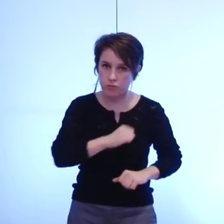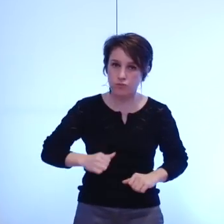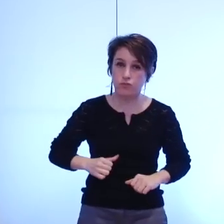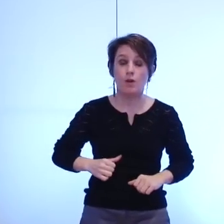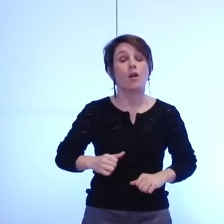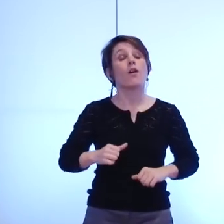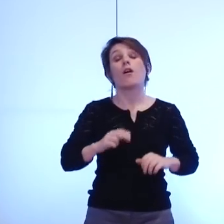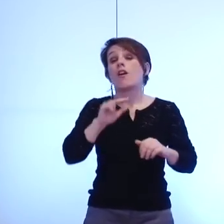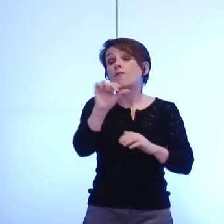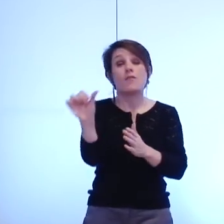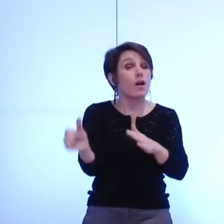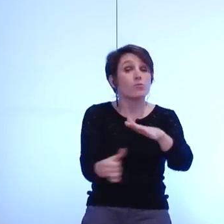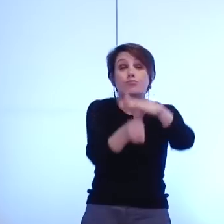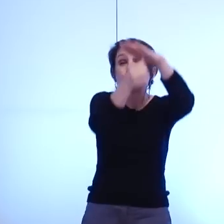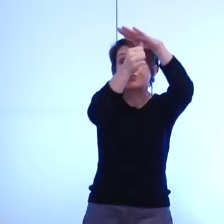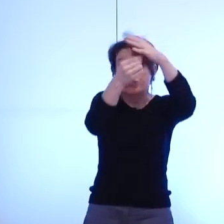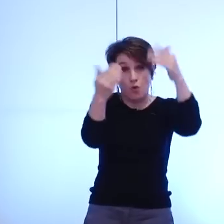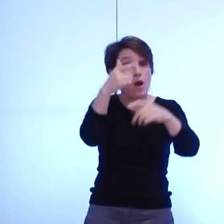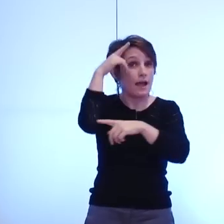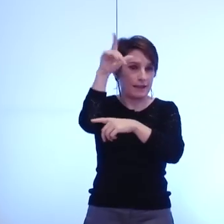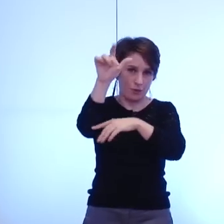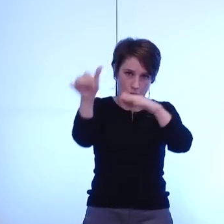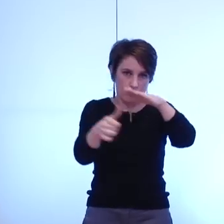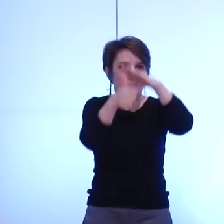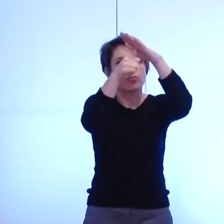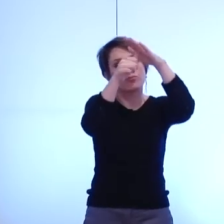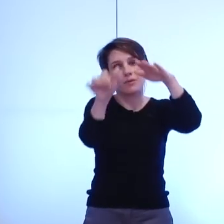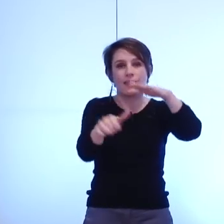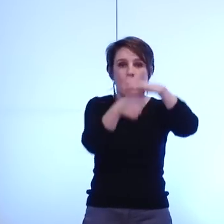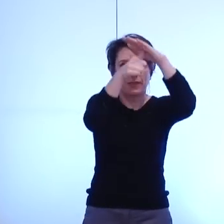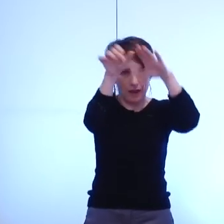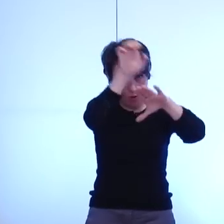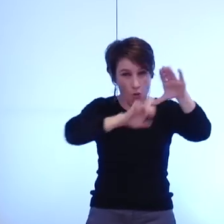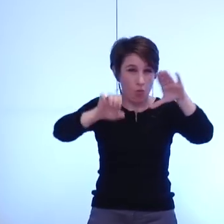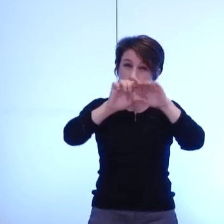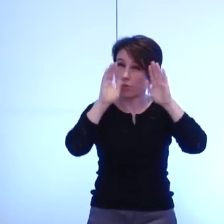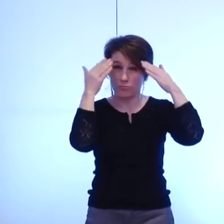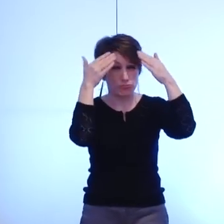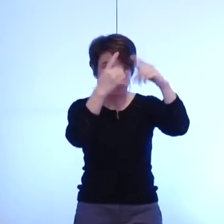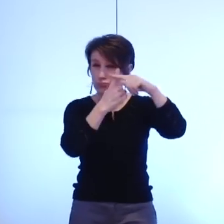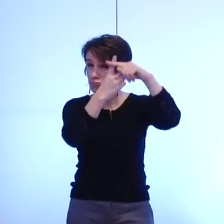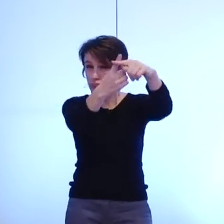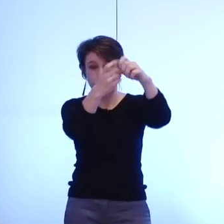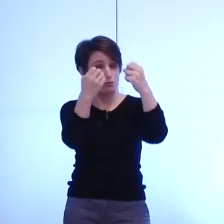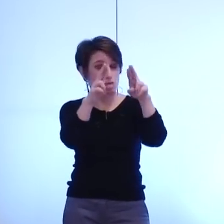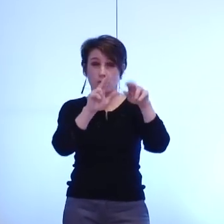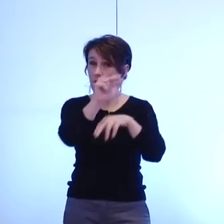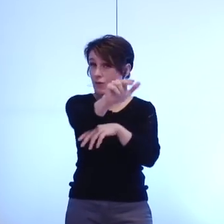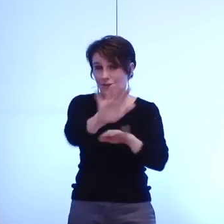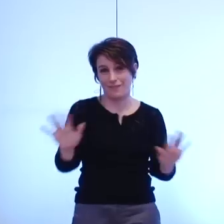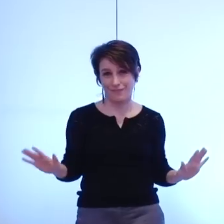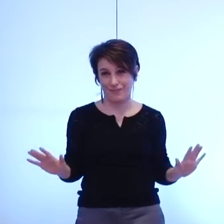capitale régionale et métropole de statut européen fonce à toute allure fédère les acteurs